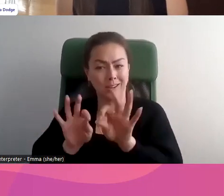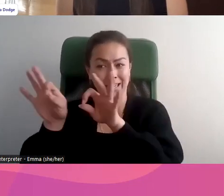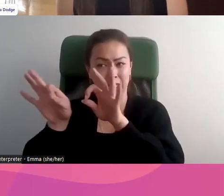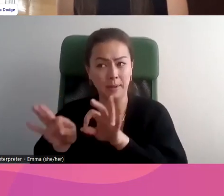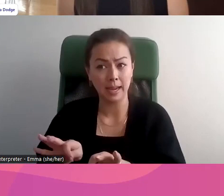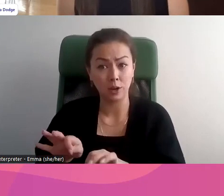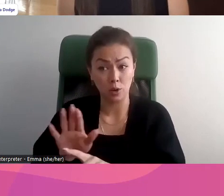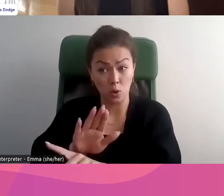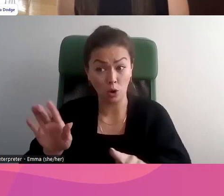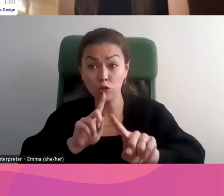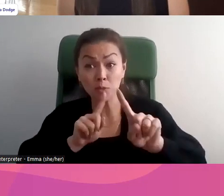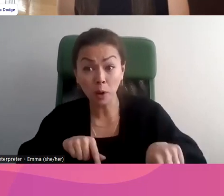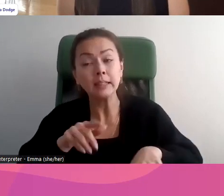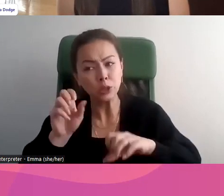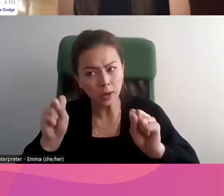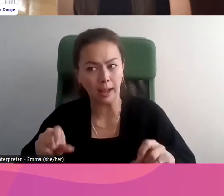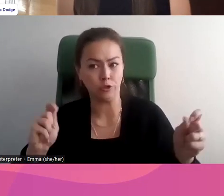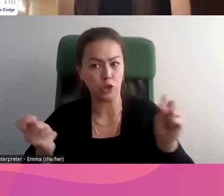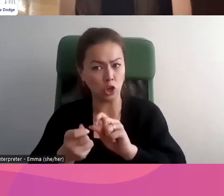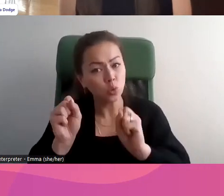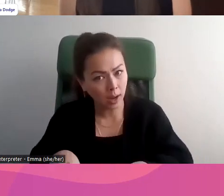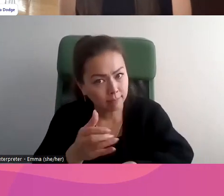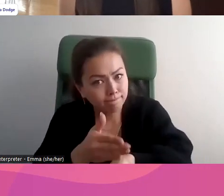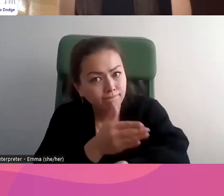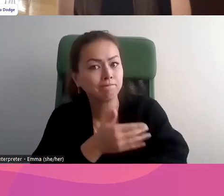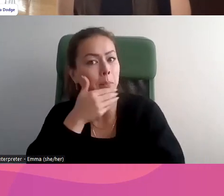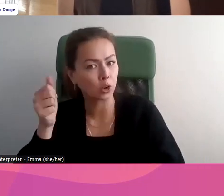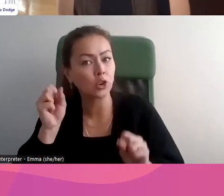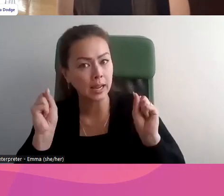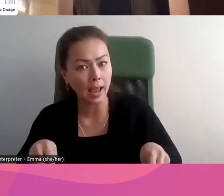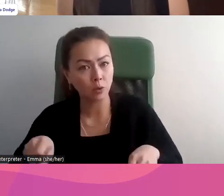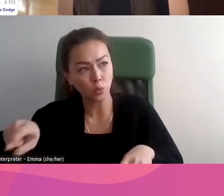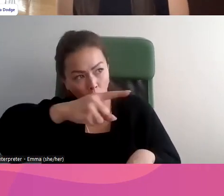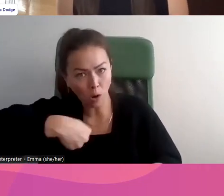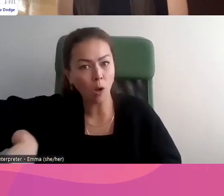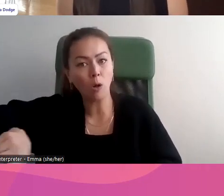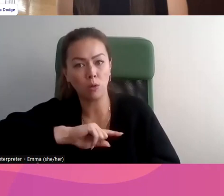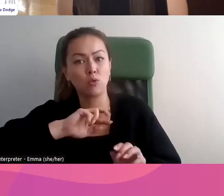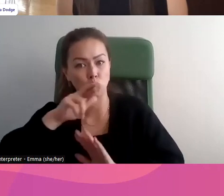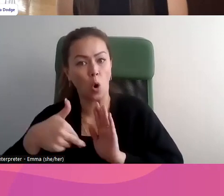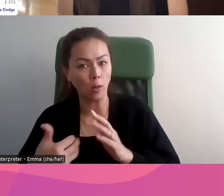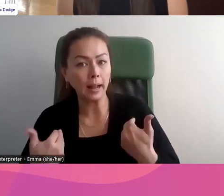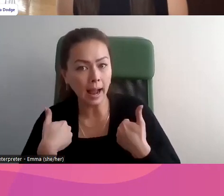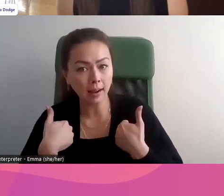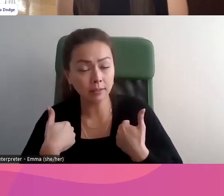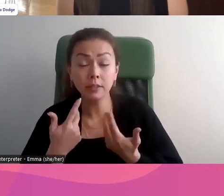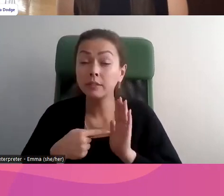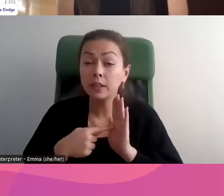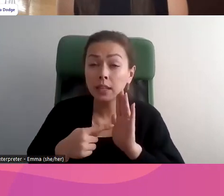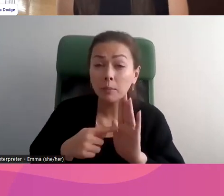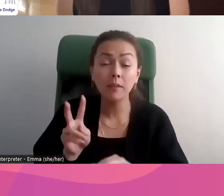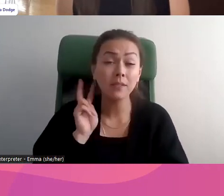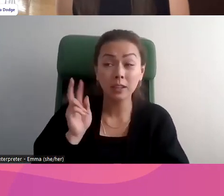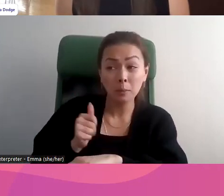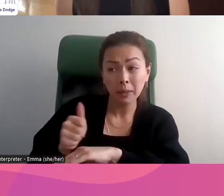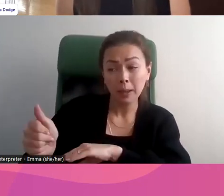préjudices peuvent être changées pour le mieux et que nous avons tous un rôle à jouer. Par exemple, nous pouvons rassurer les victimes qu'elles ne sont pas à blâmer,